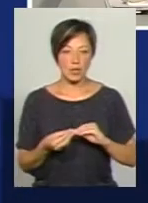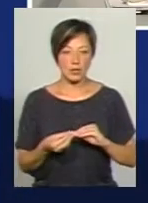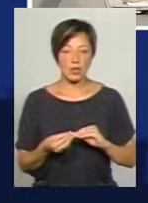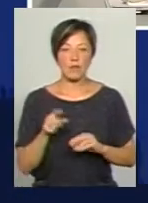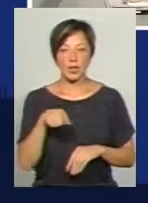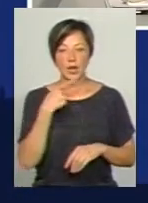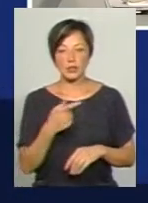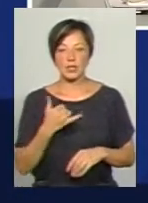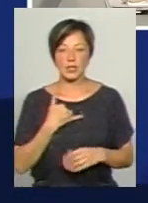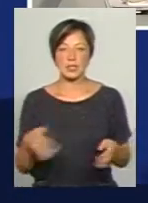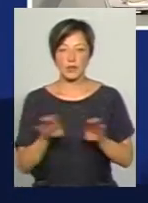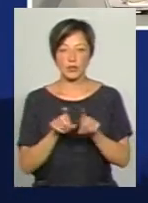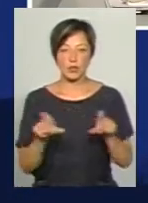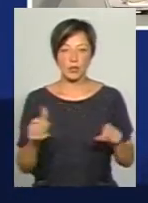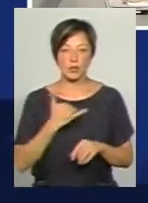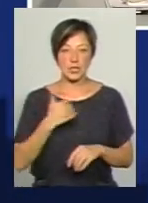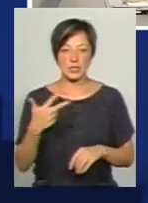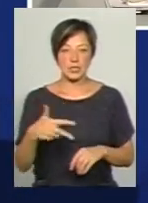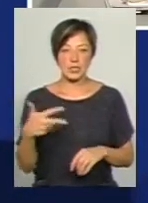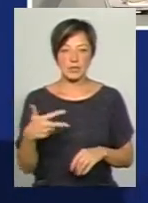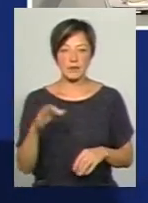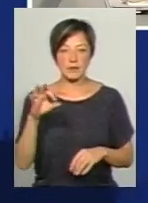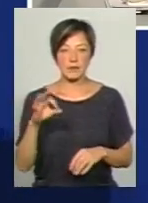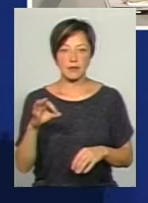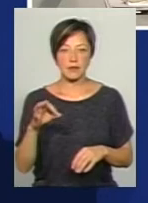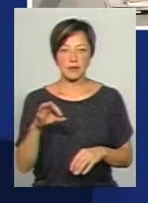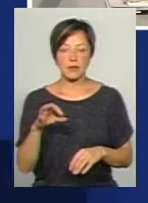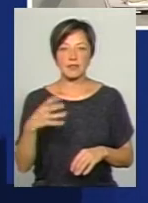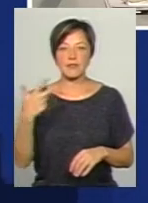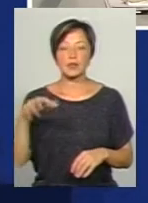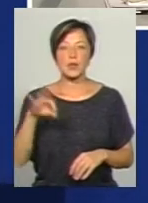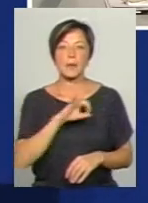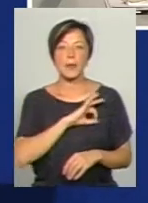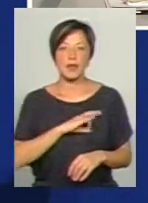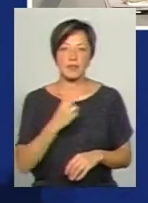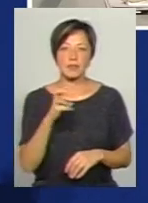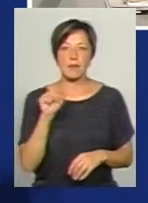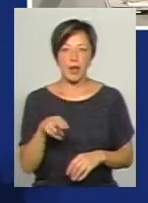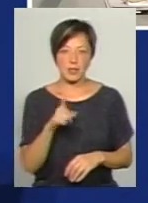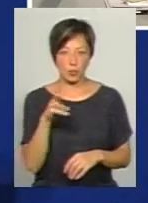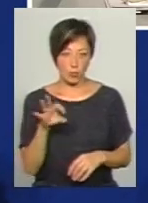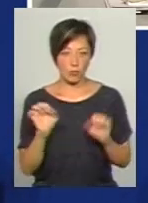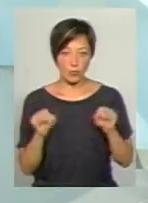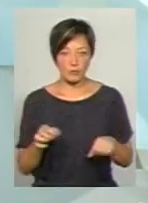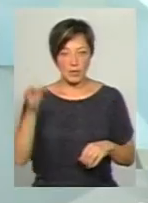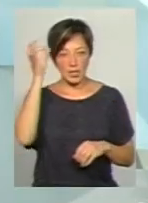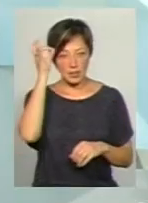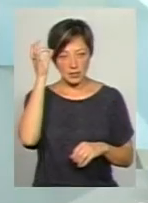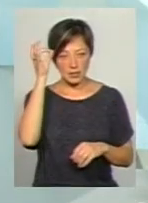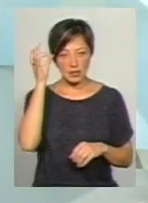Наприклад, вони кажуть, у нас закривають школу, у нас там 30% медалістів, чи там 200-бальники ЗНО. Ми можемо згадати,